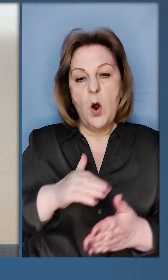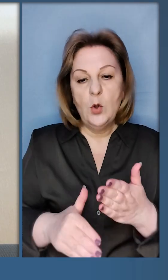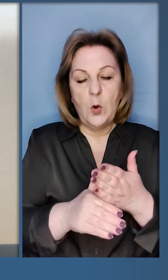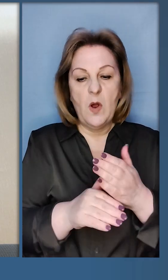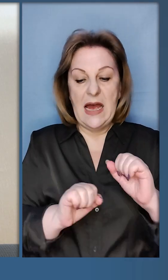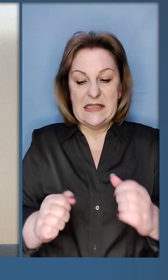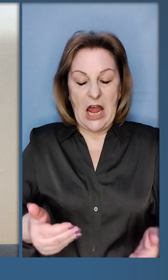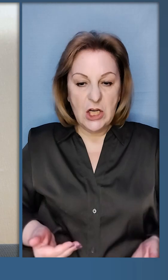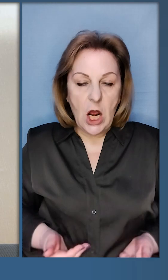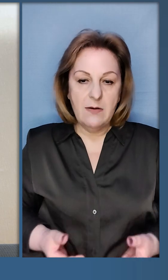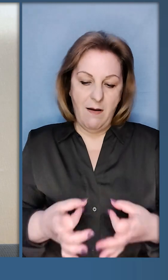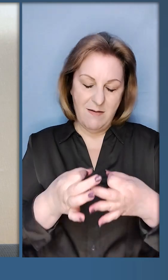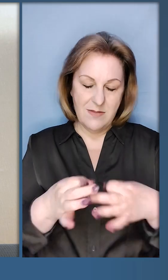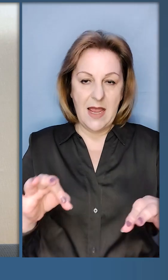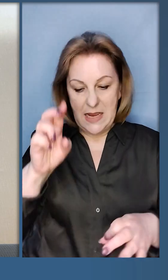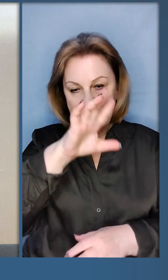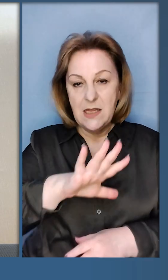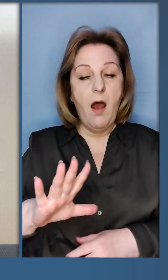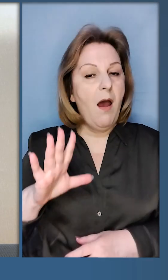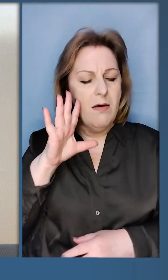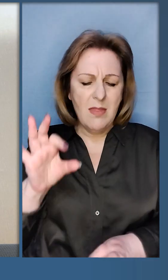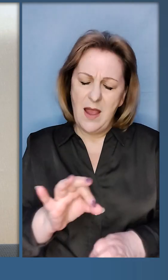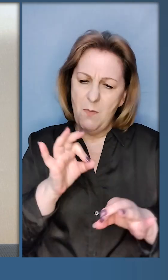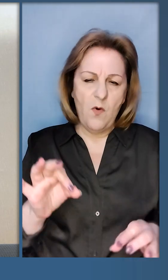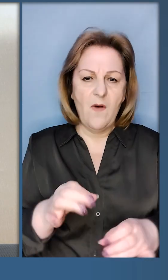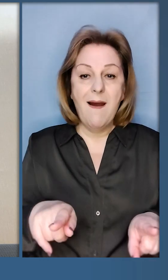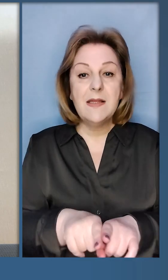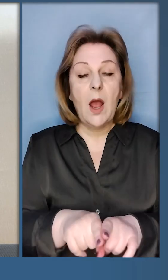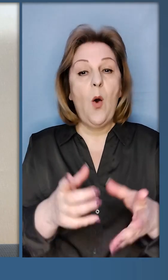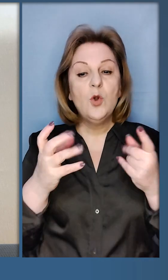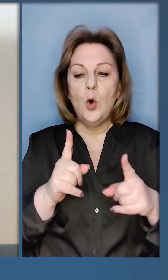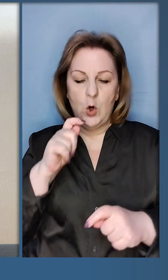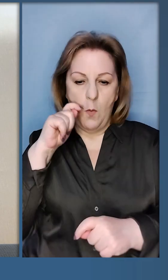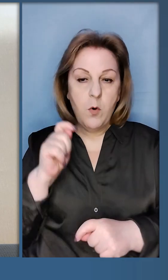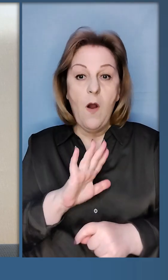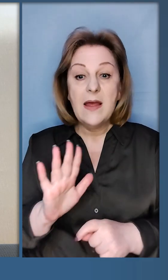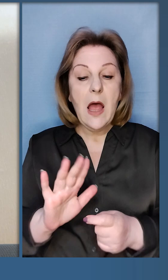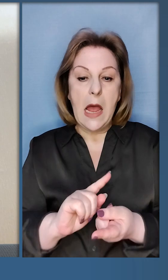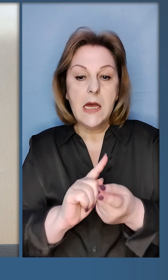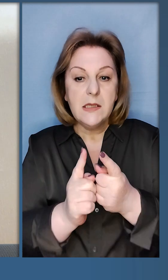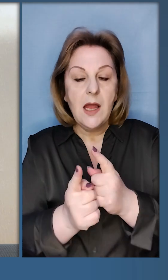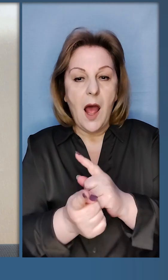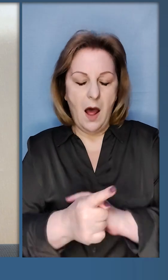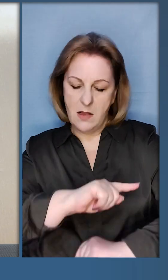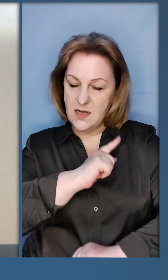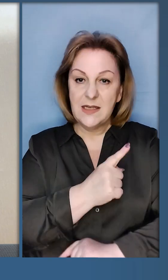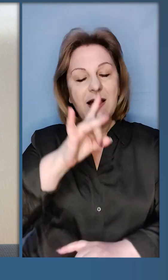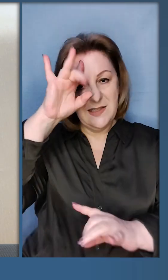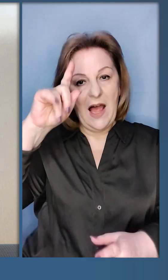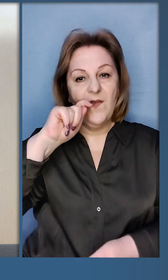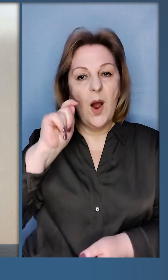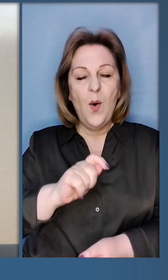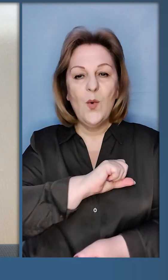допомагає нам захищати життя і незалежність. Не буває такого дня, щоб Україна не стала